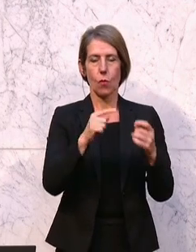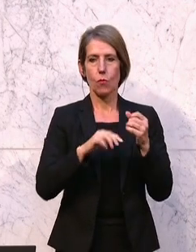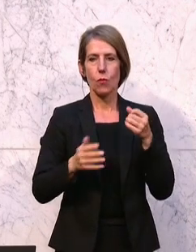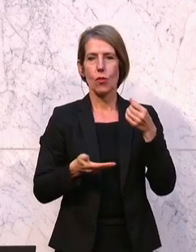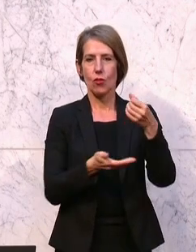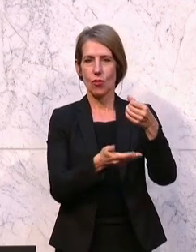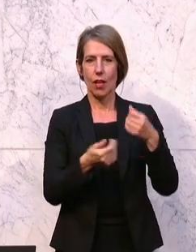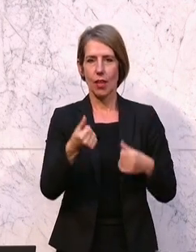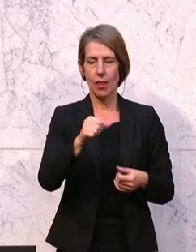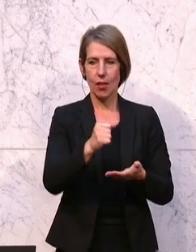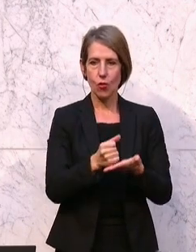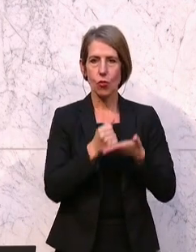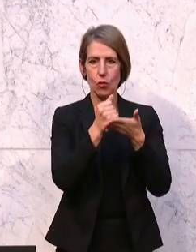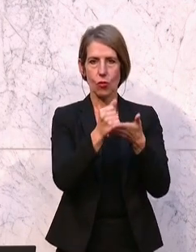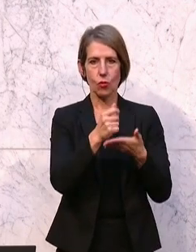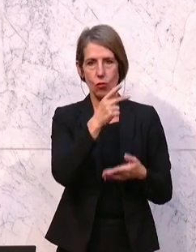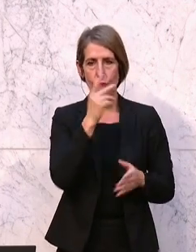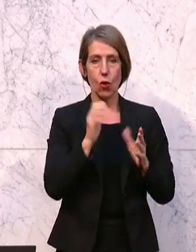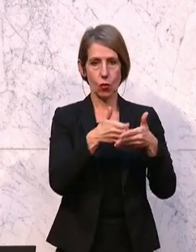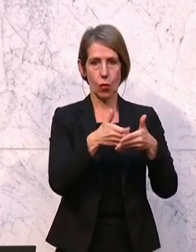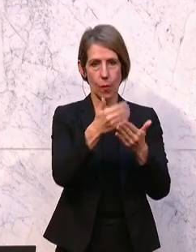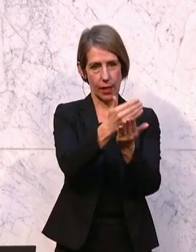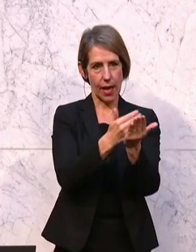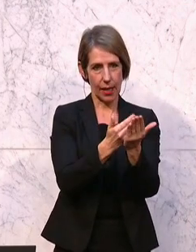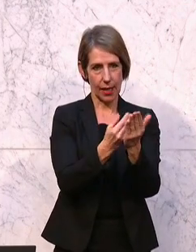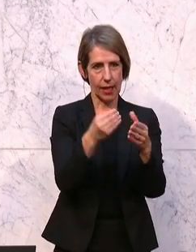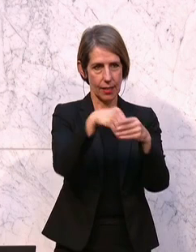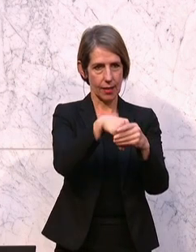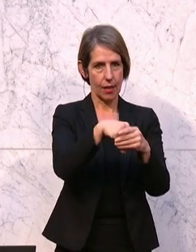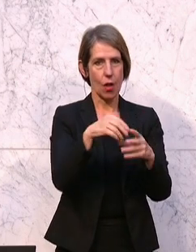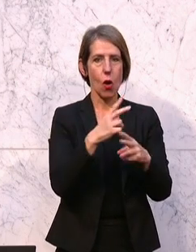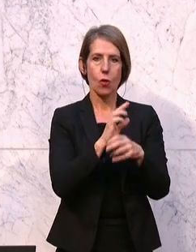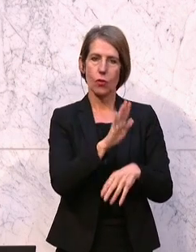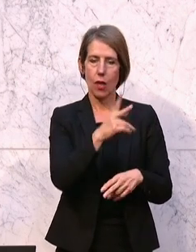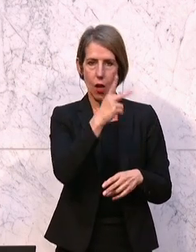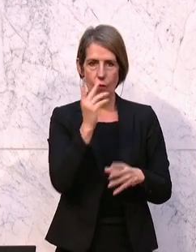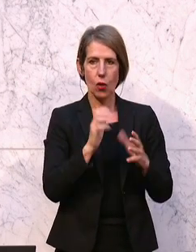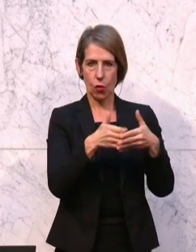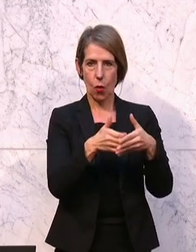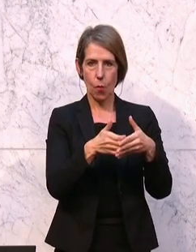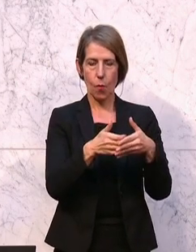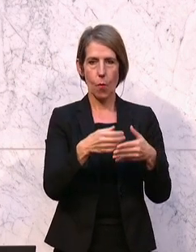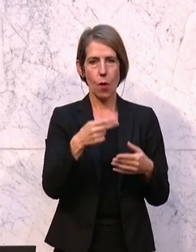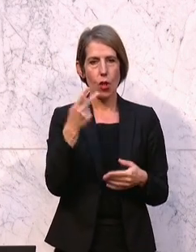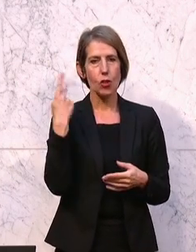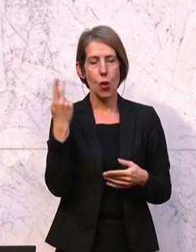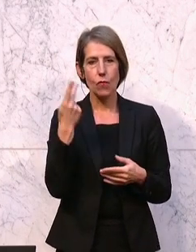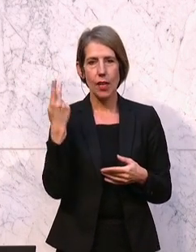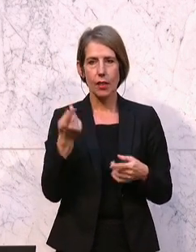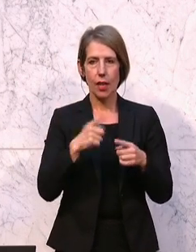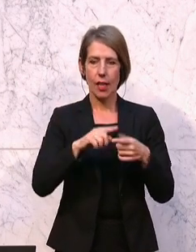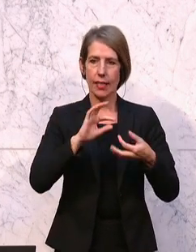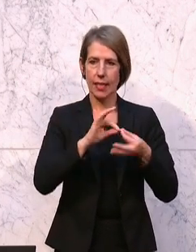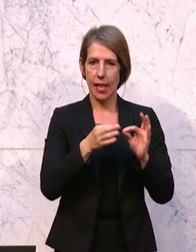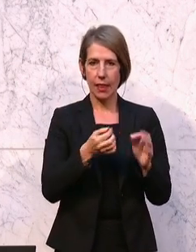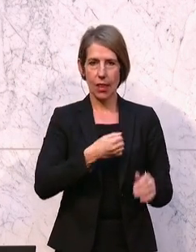Unterstützung für die österreichischen Volksgruppen geregelt. Die österreichischen Volksgruppen, das sind die Sloweninnen und Slowenen in Kärnten